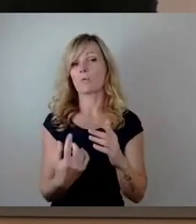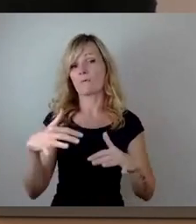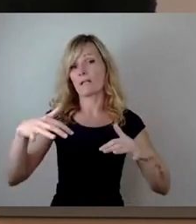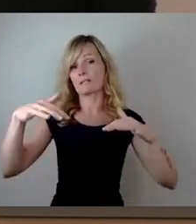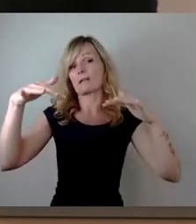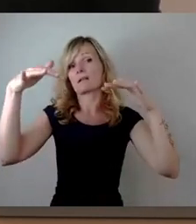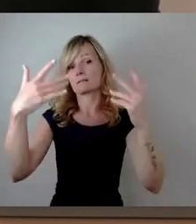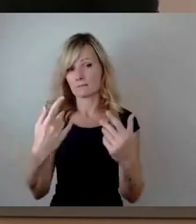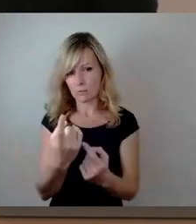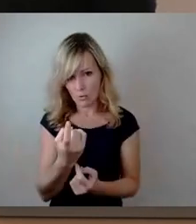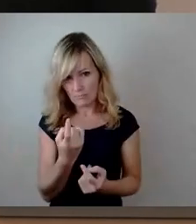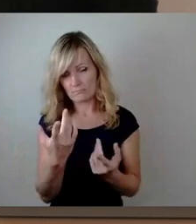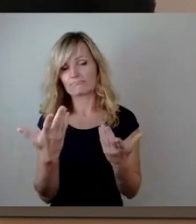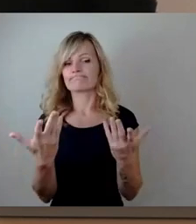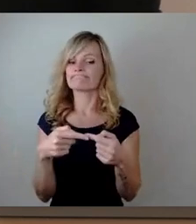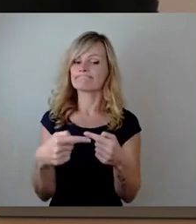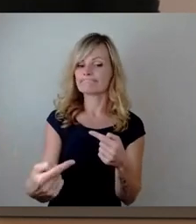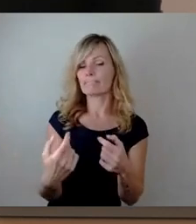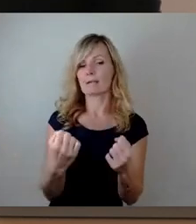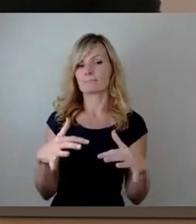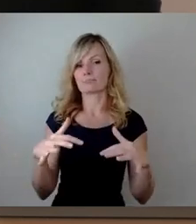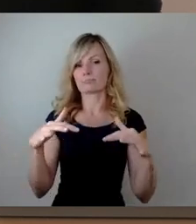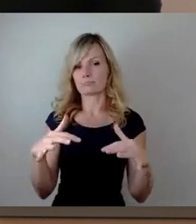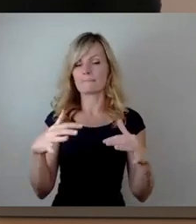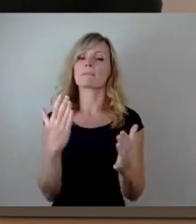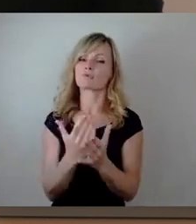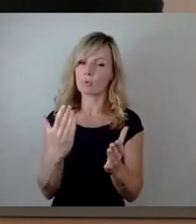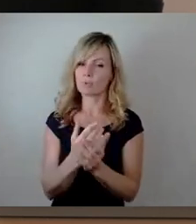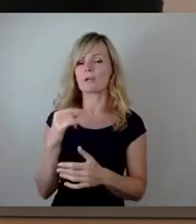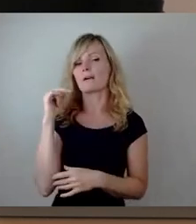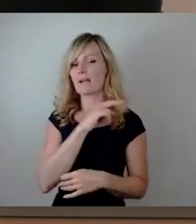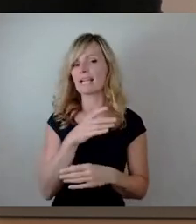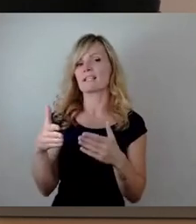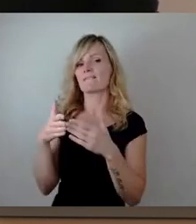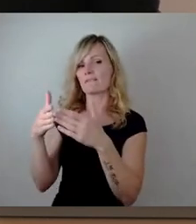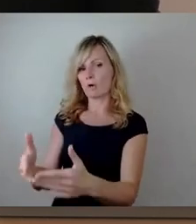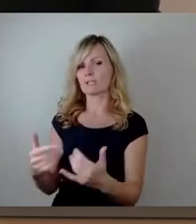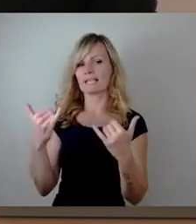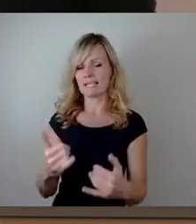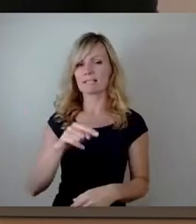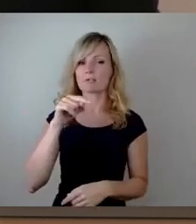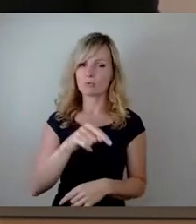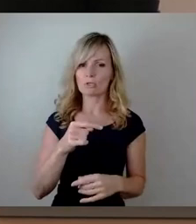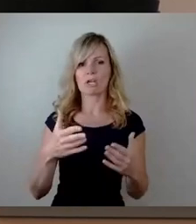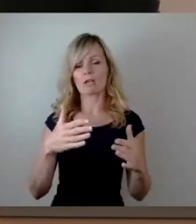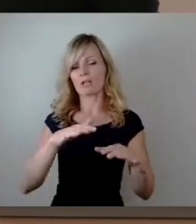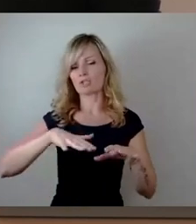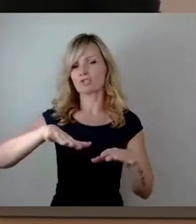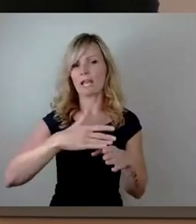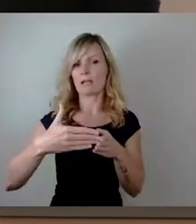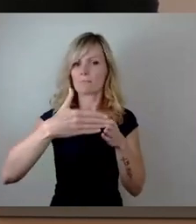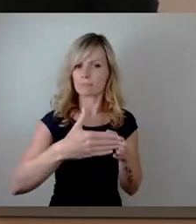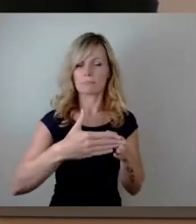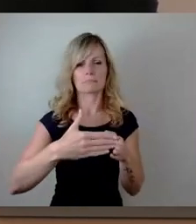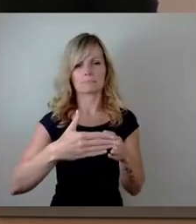stärker ist, werden von der Weißen Flotte bereits die Anlegestellen, die sie jetzt sowieso nicht nutzen können, beräumt, damit einfach Platz ist für